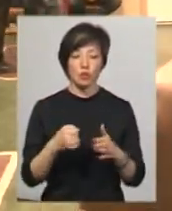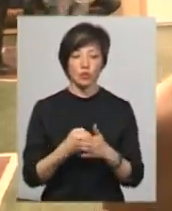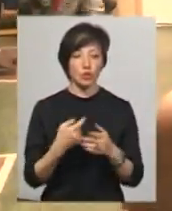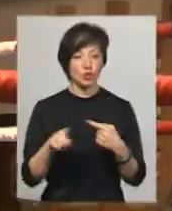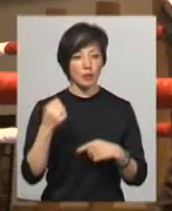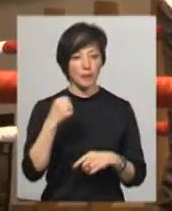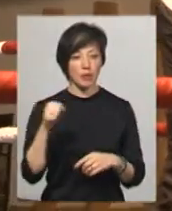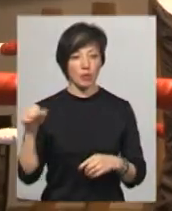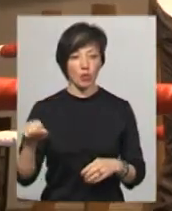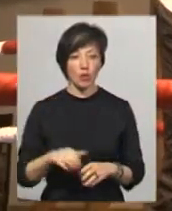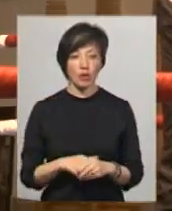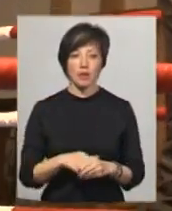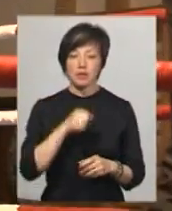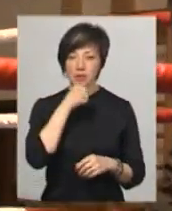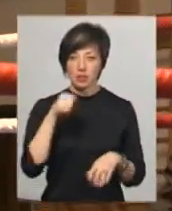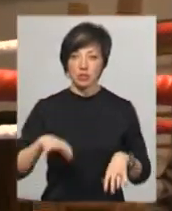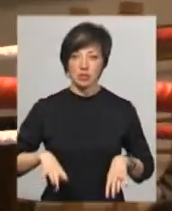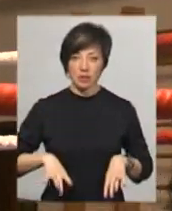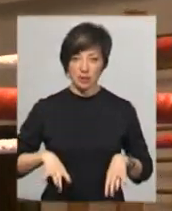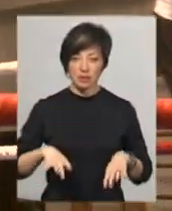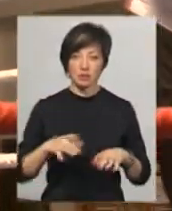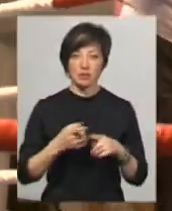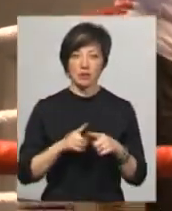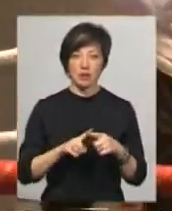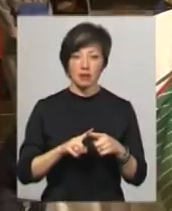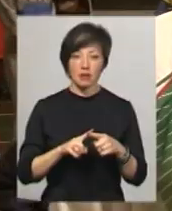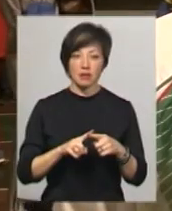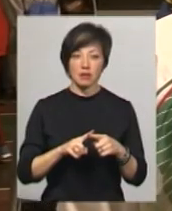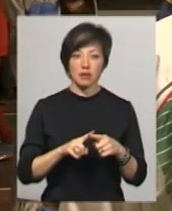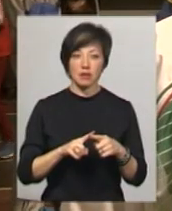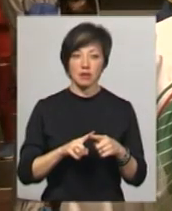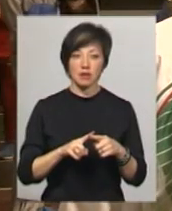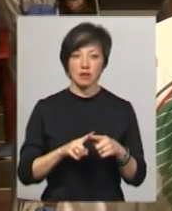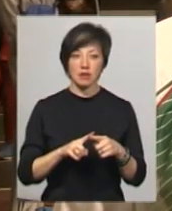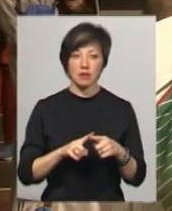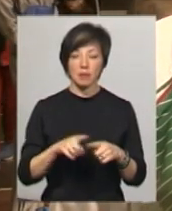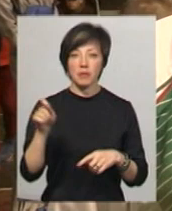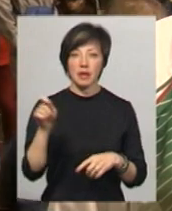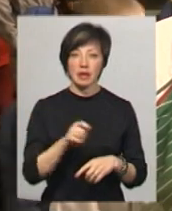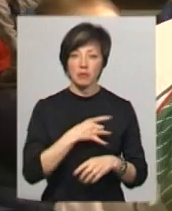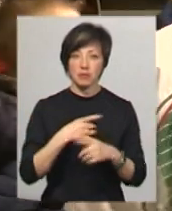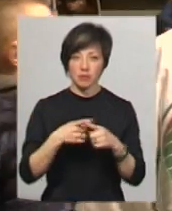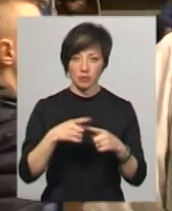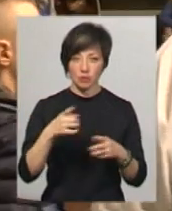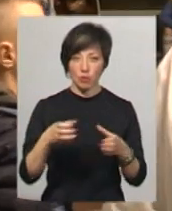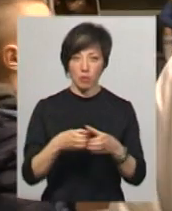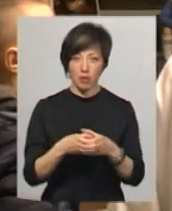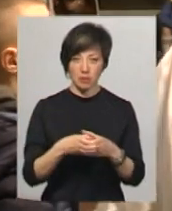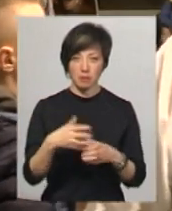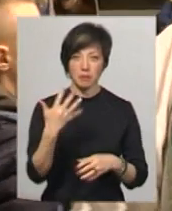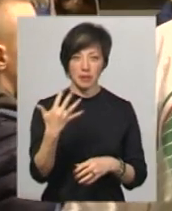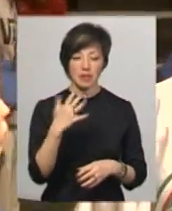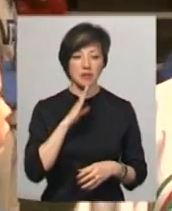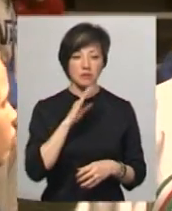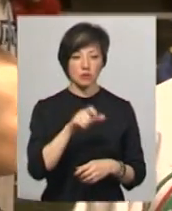інших перемог. Старший тренер Гомельської області з жіночого боксу Валерій Ращубкін приїхав до Хмельницького з командою з п'яти